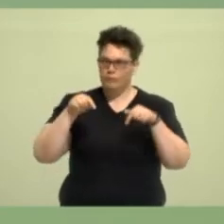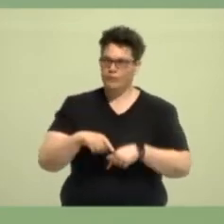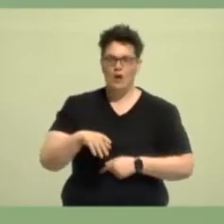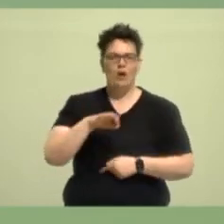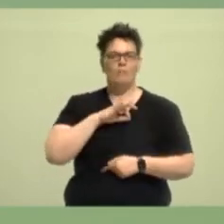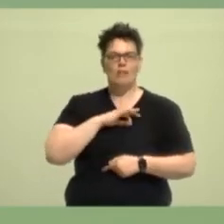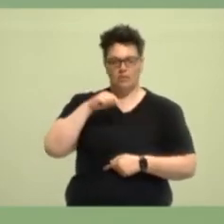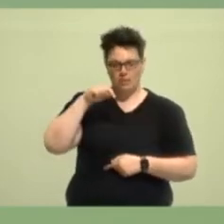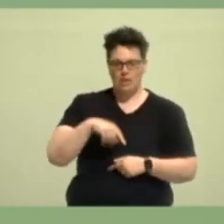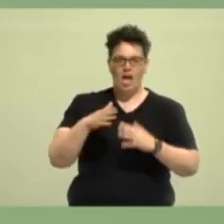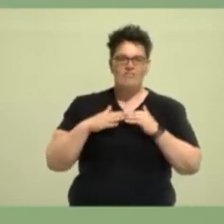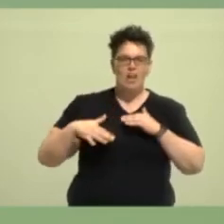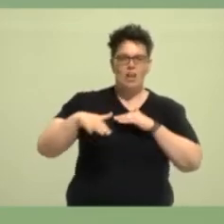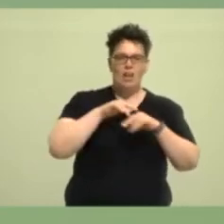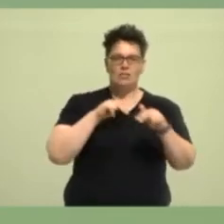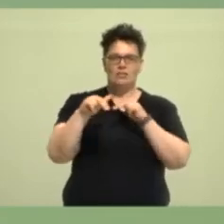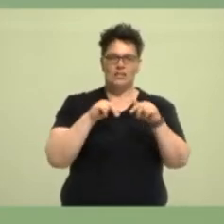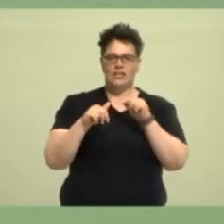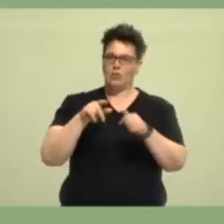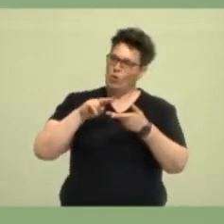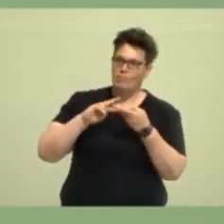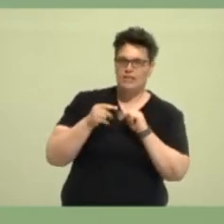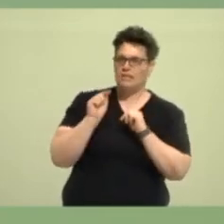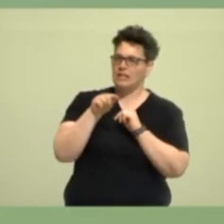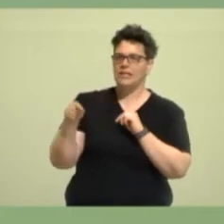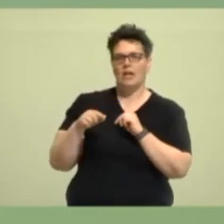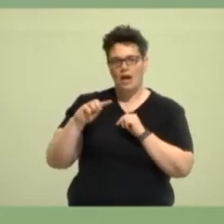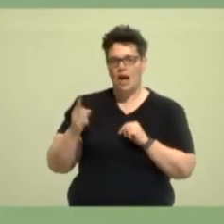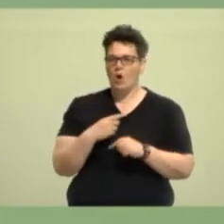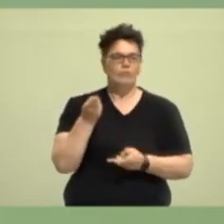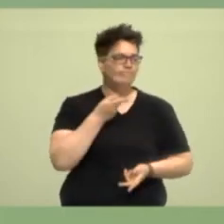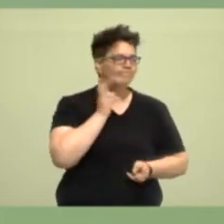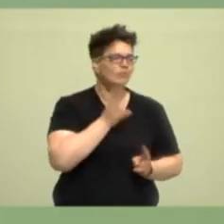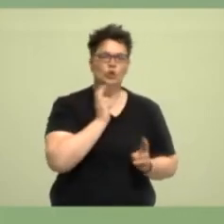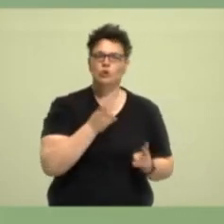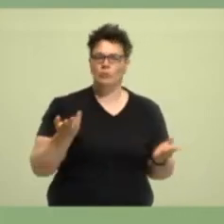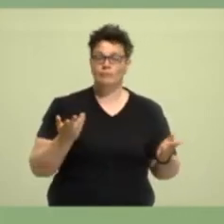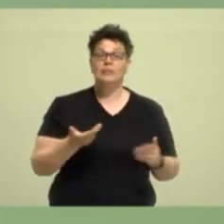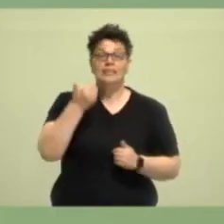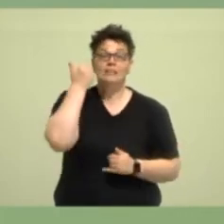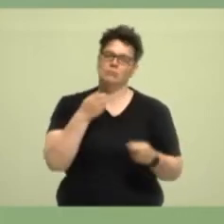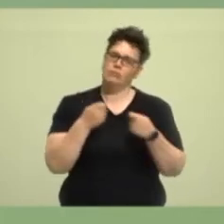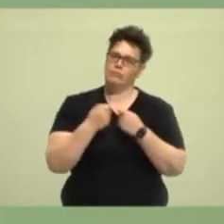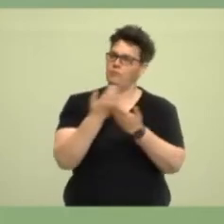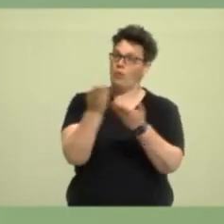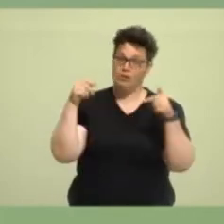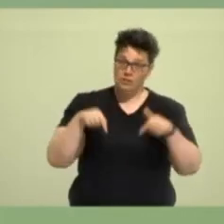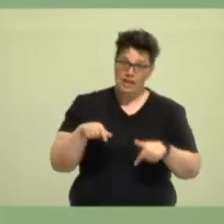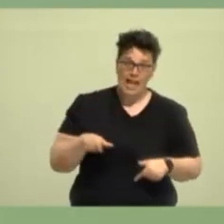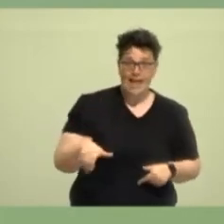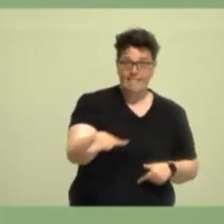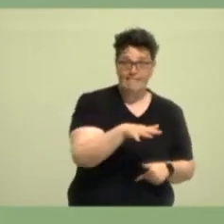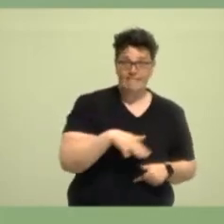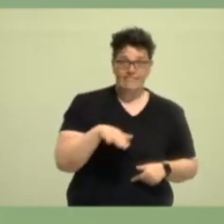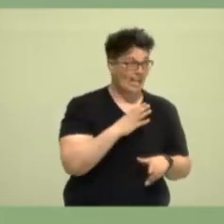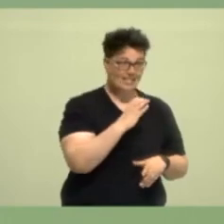Landesebene in unserer Landesregierung zu überzeugen. Liebe Freundinnen und Freunde, wir haben hier in NRW keine Erfahrungen mit der